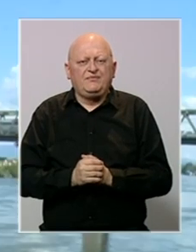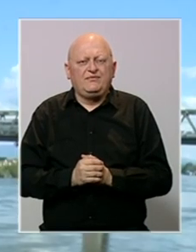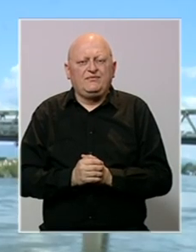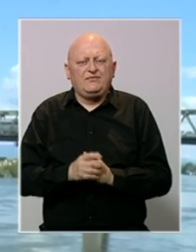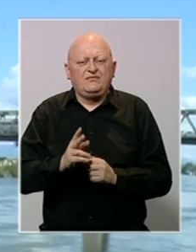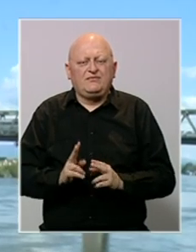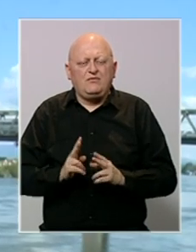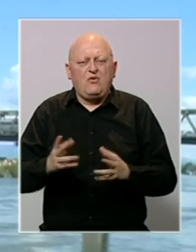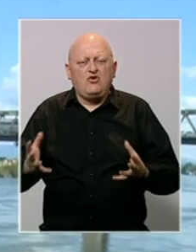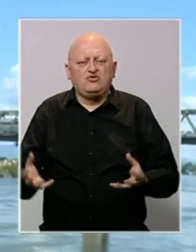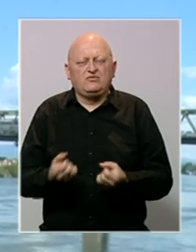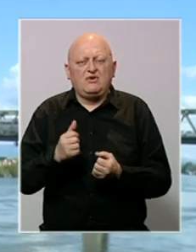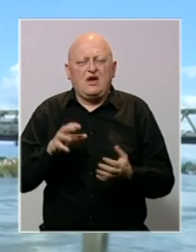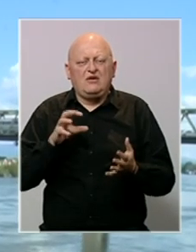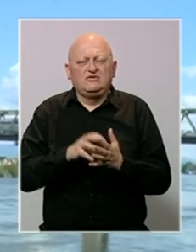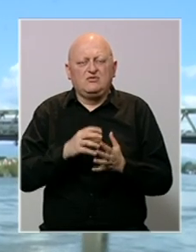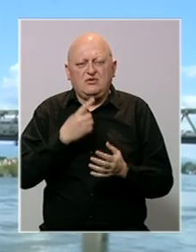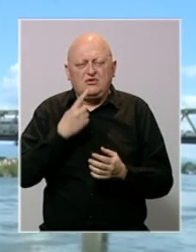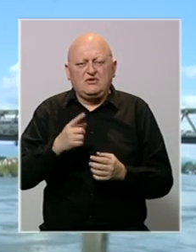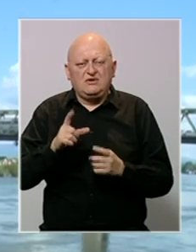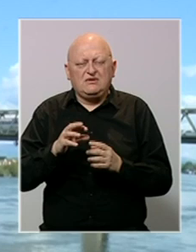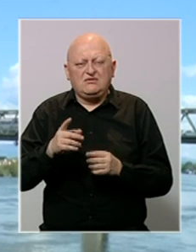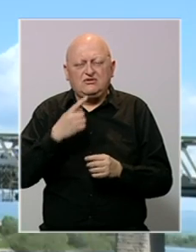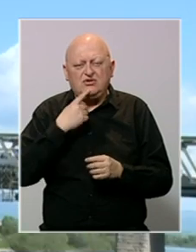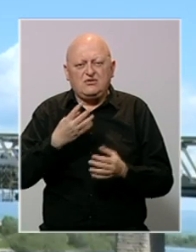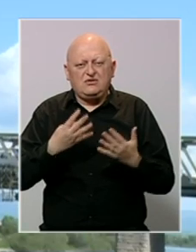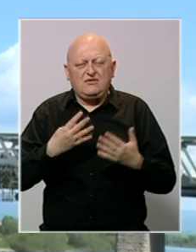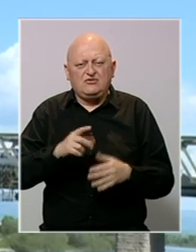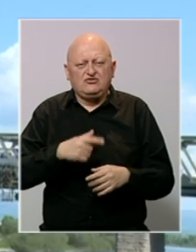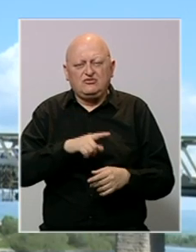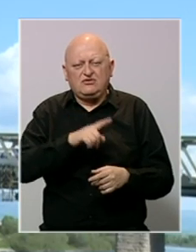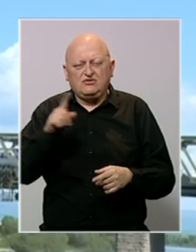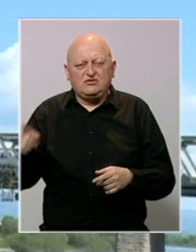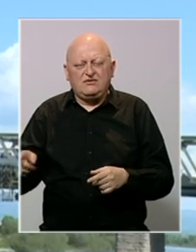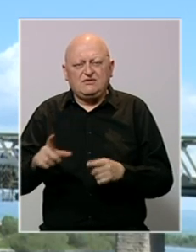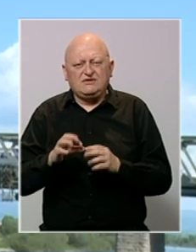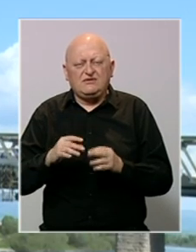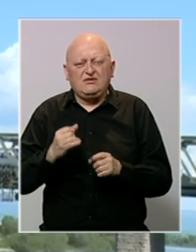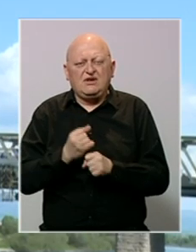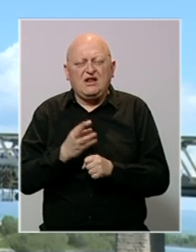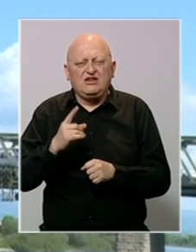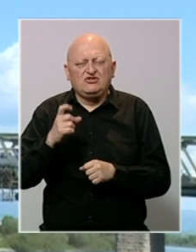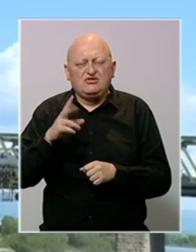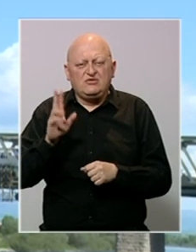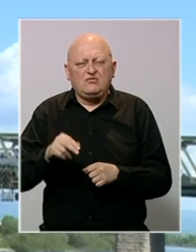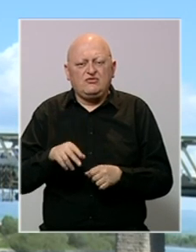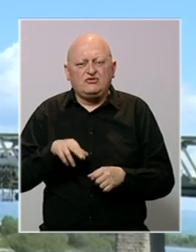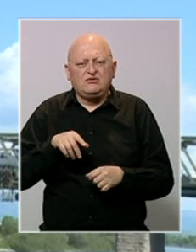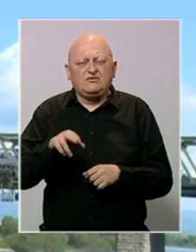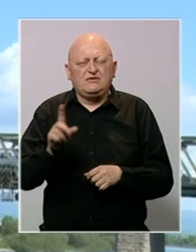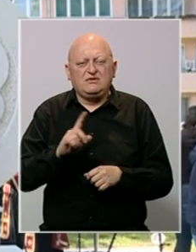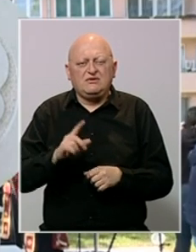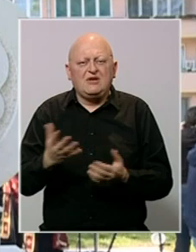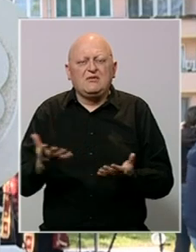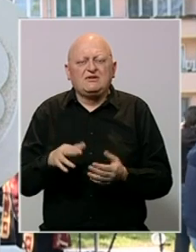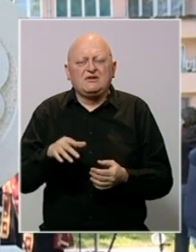Most spasa, kako ga simbolično zovu Slavonci, koji od 90-ih žive sa ove strane Save u Gradišci, može se preći, ali nema